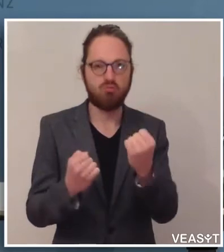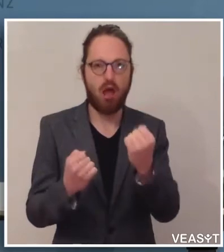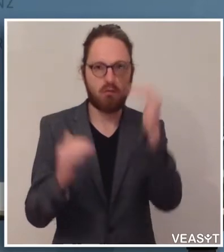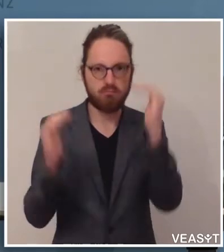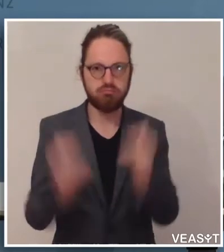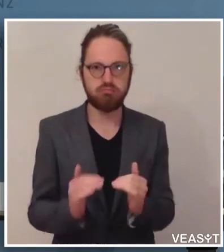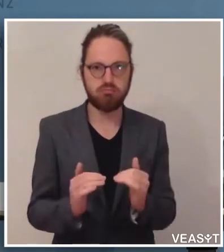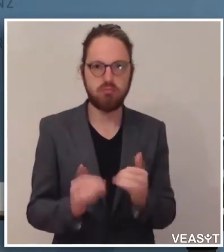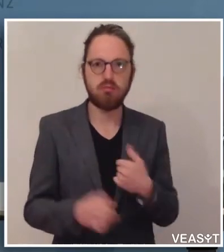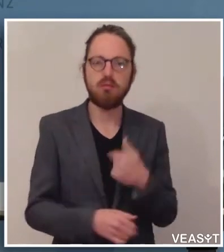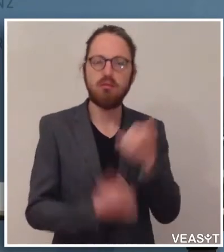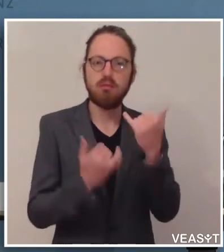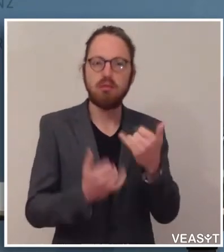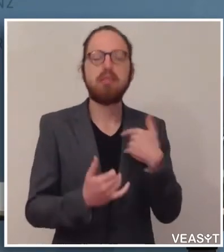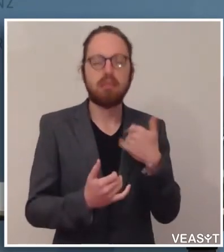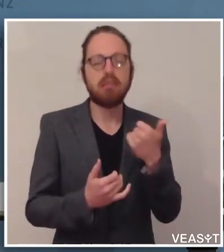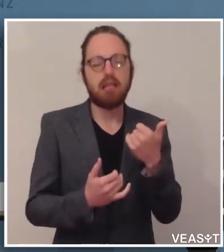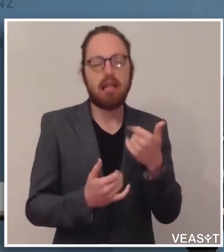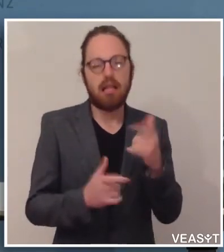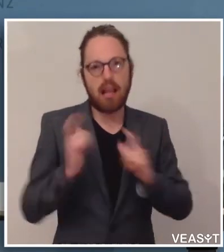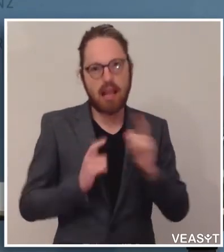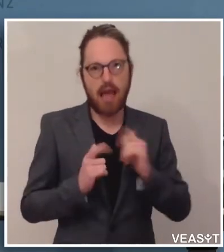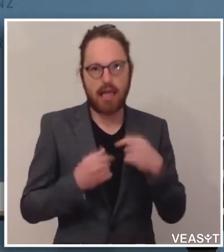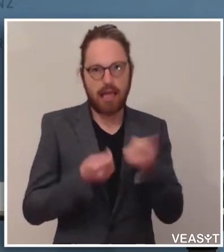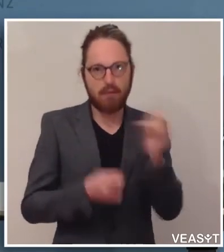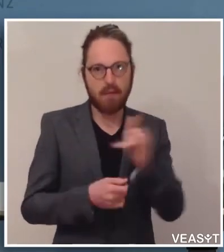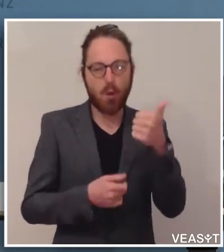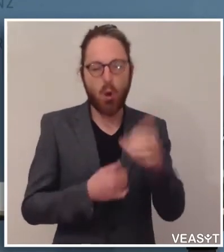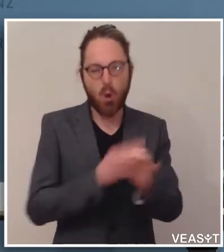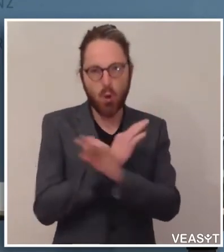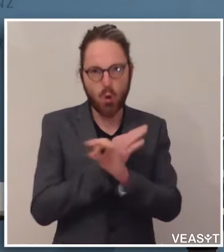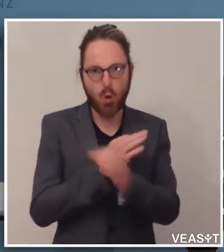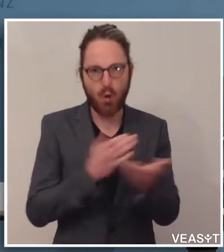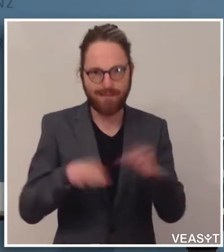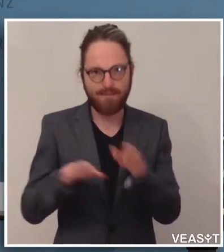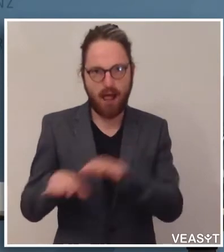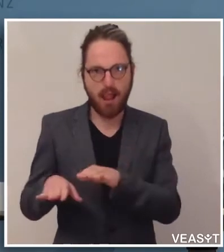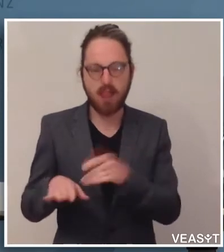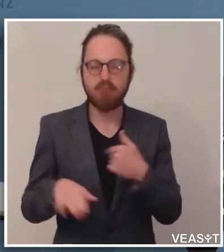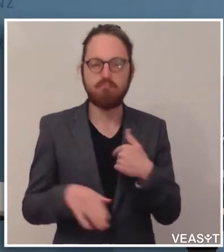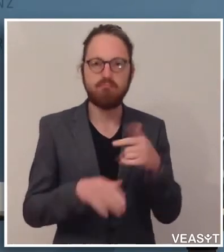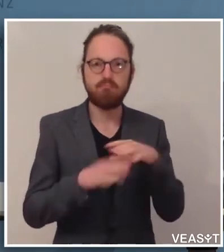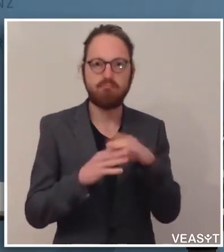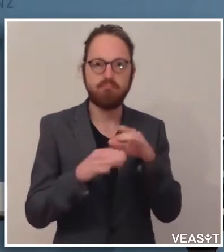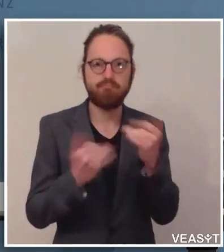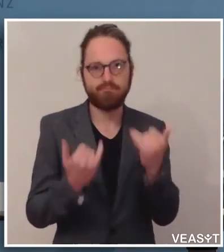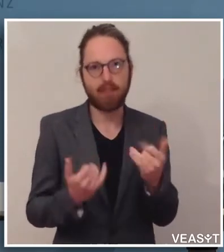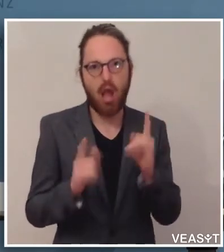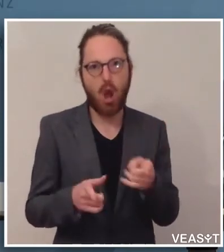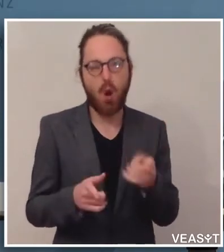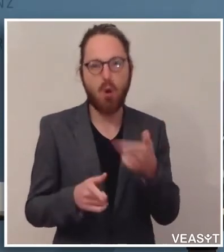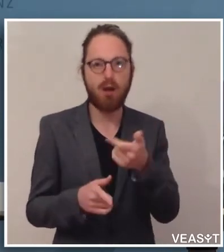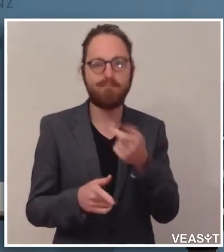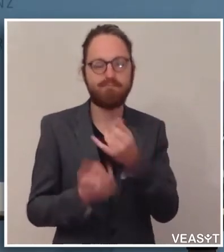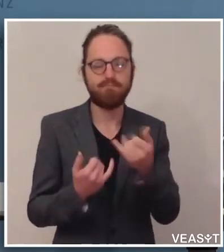immer noch die Zahl der Todesfälle, die wir zu verzeichnen haben. Das ist auch ein Nachwirkung natürlich